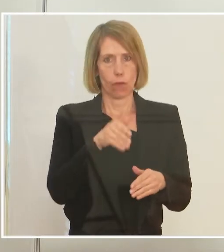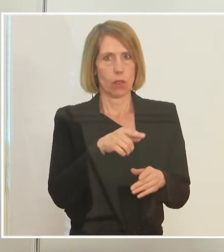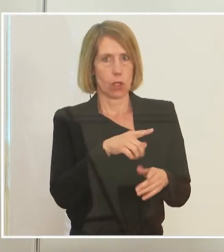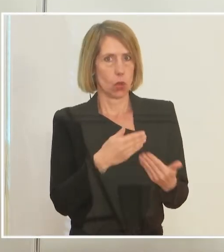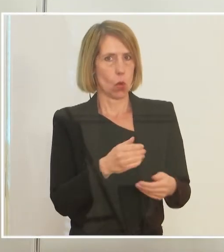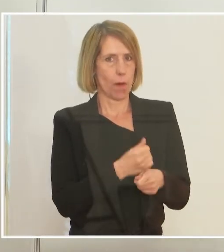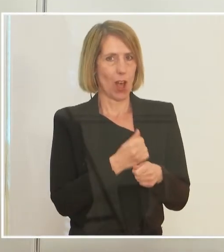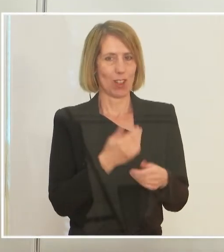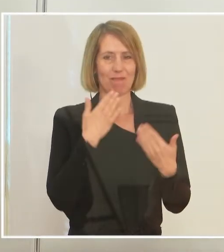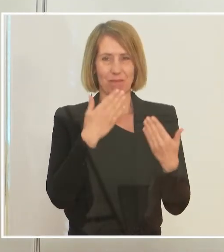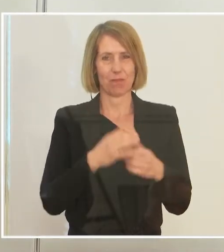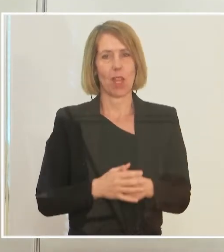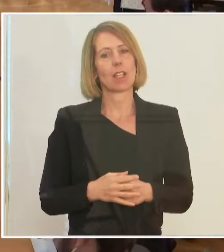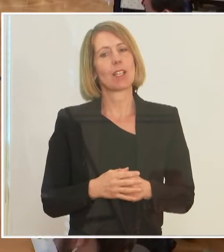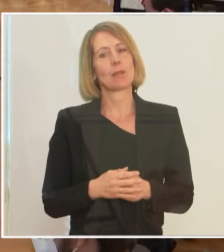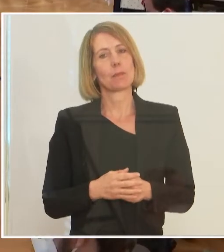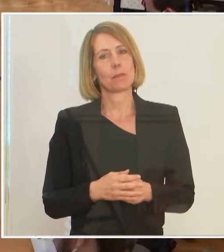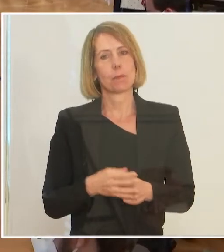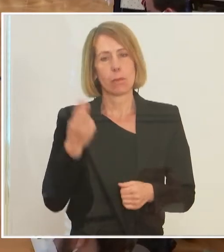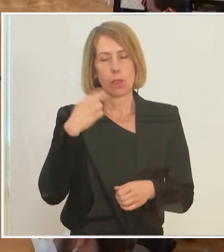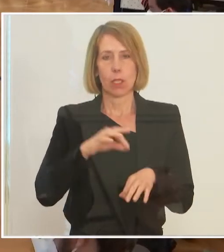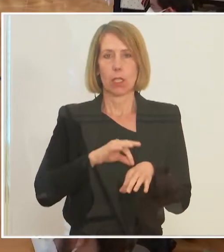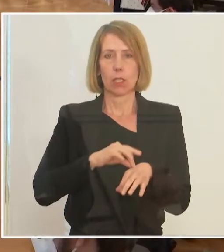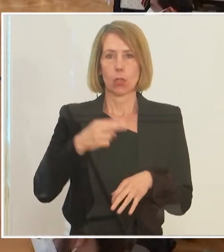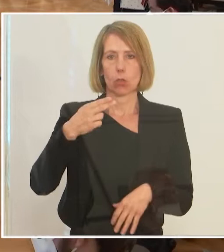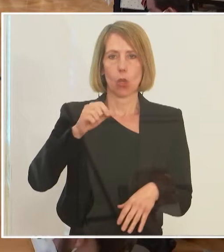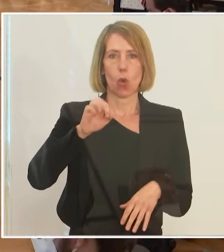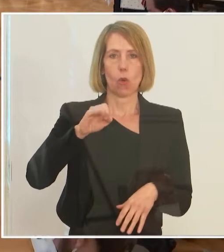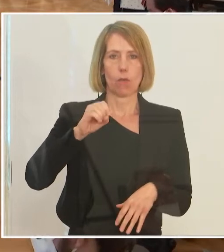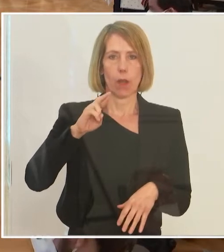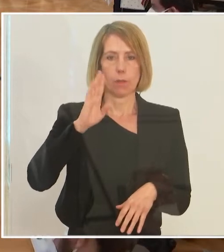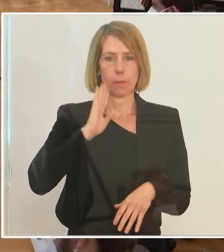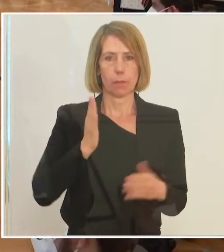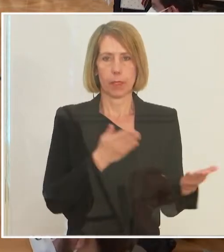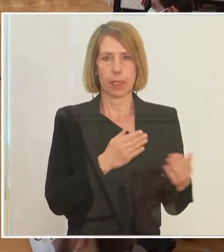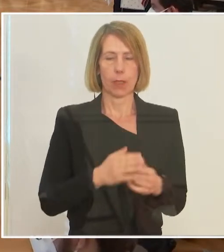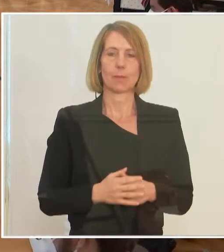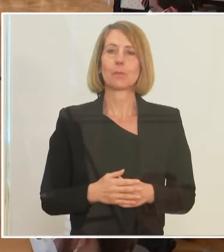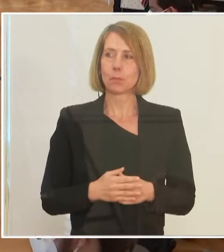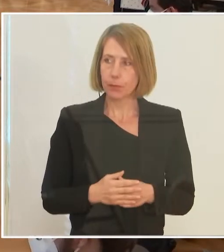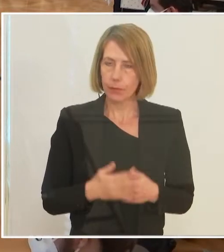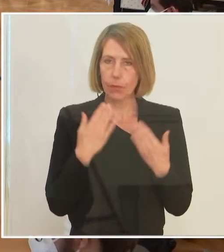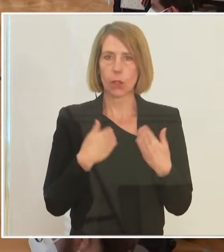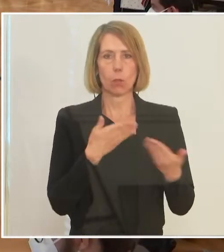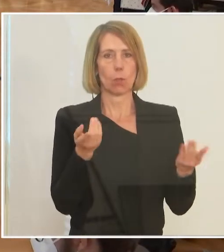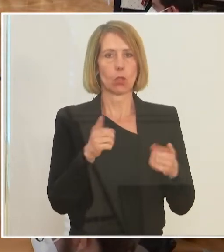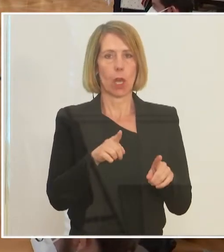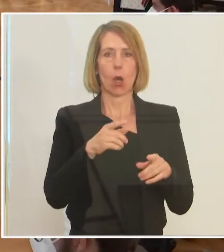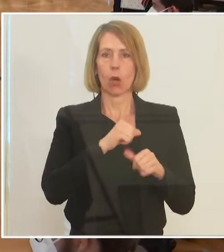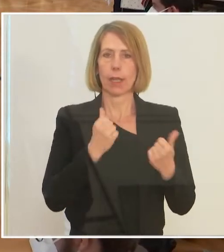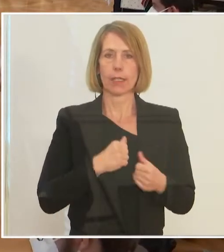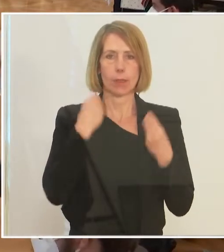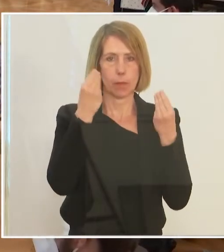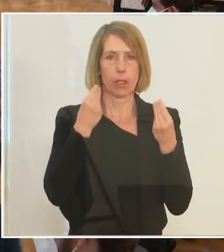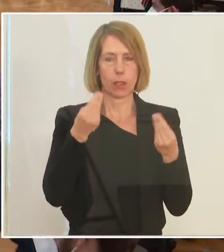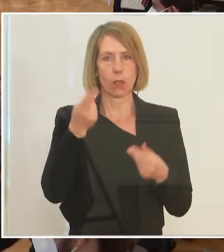wird. Dankeschön. Vielen Dank. Herr Dr. Hofer, bitte. Ich möchte Sie auch herzlich begrüßen und